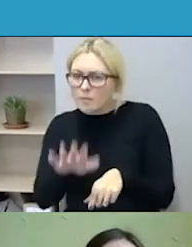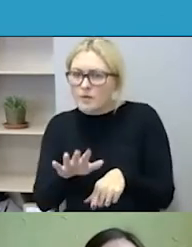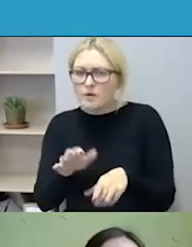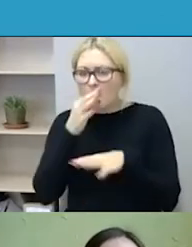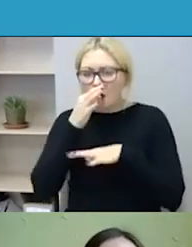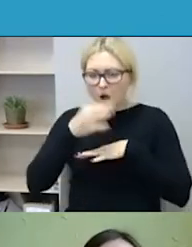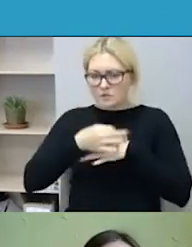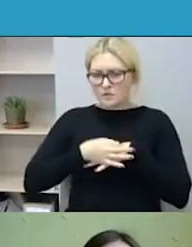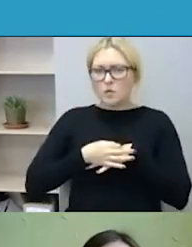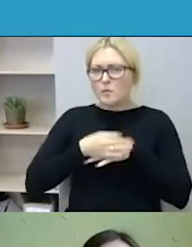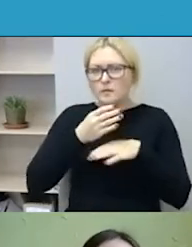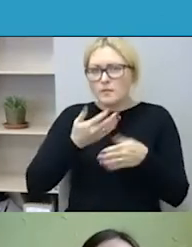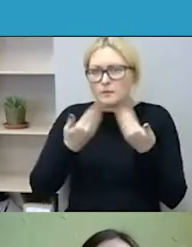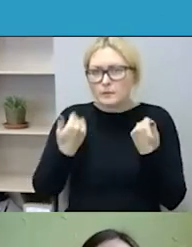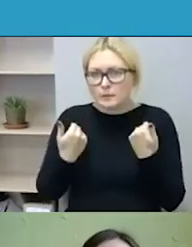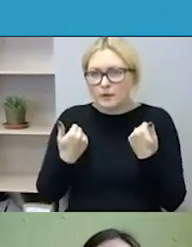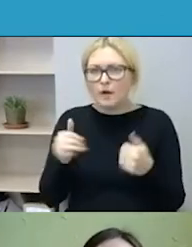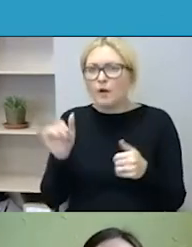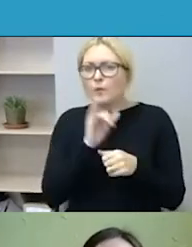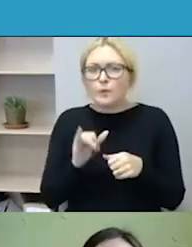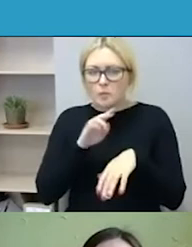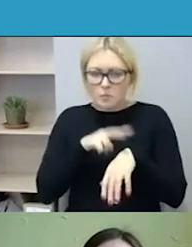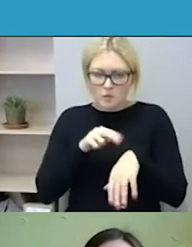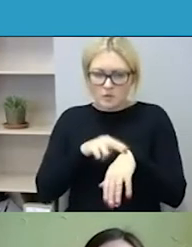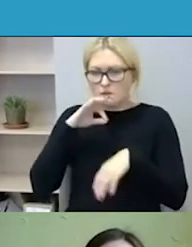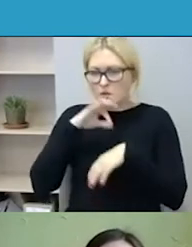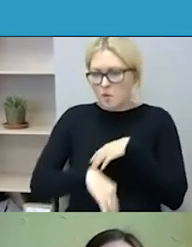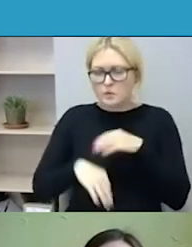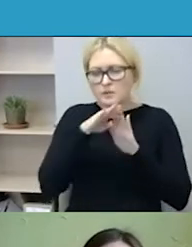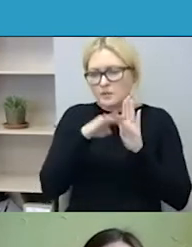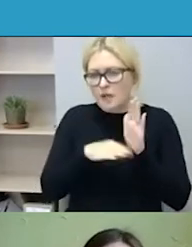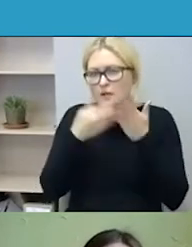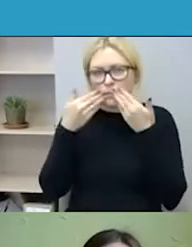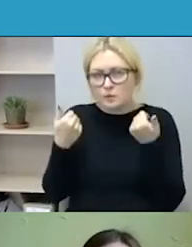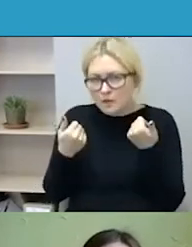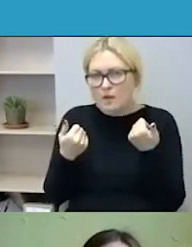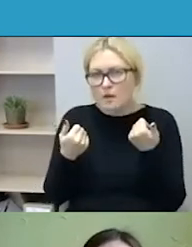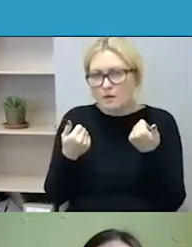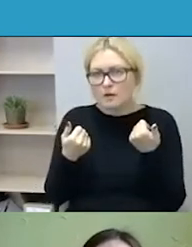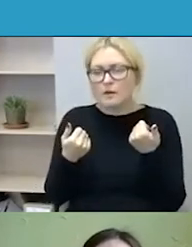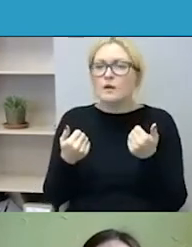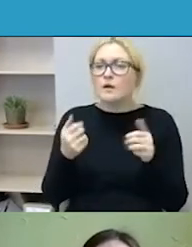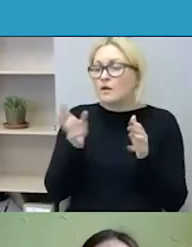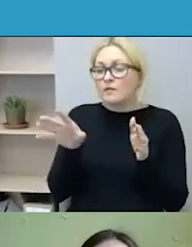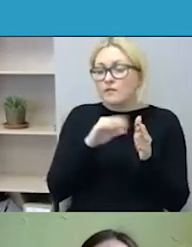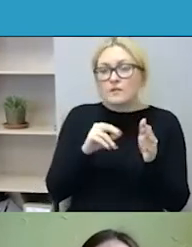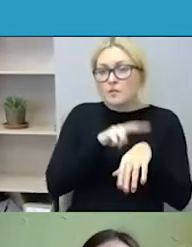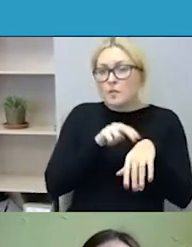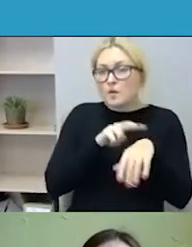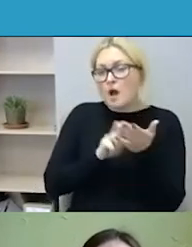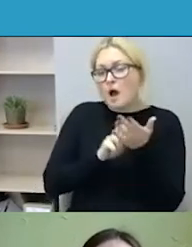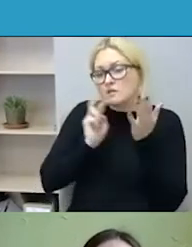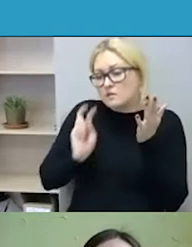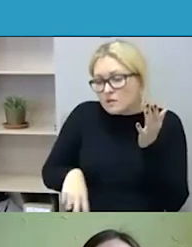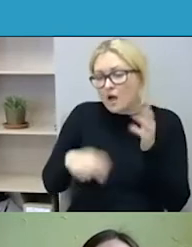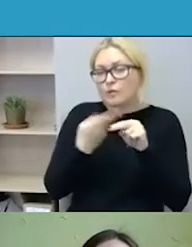nėra tarpinio varianto. Tai atsisakius pradėti tokius iki teisnius tyrimus, ne tik nėra ištyriamo